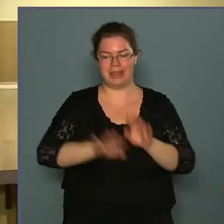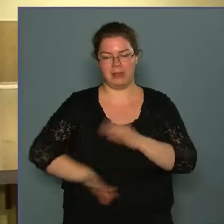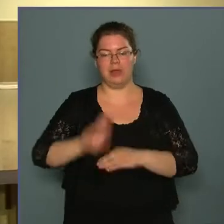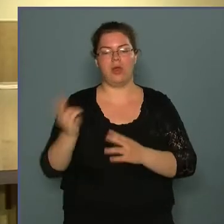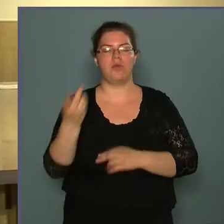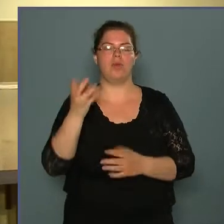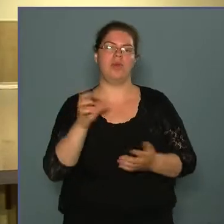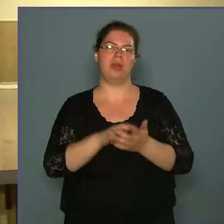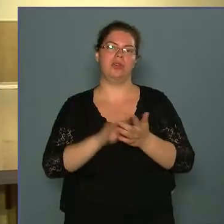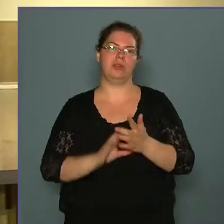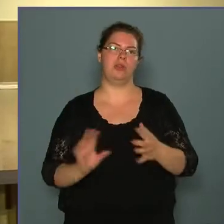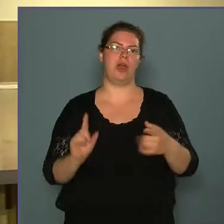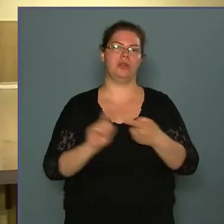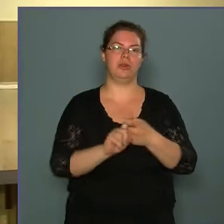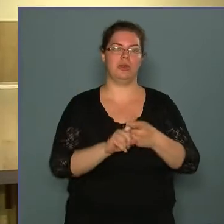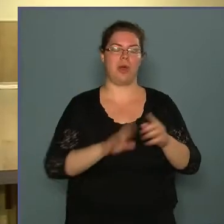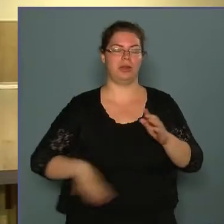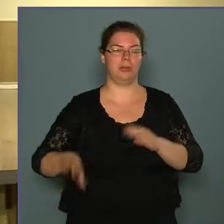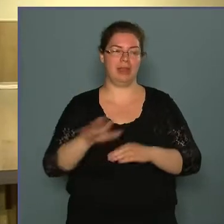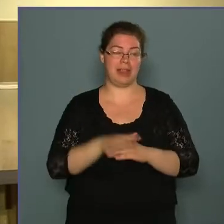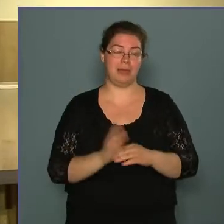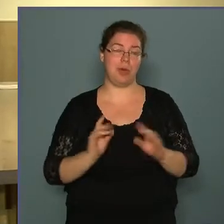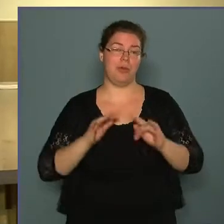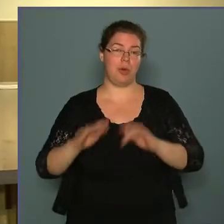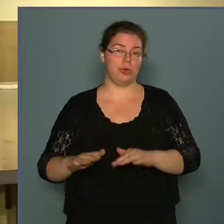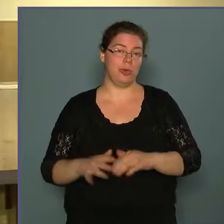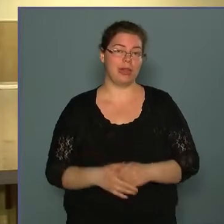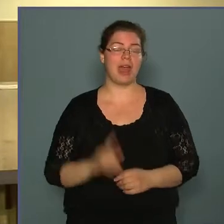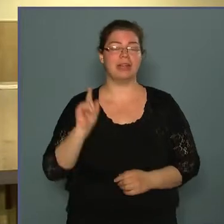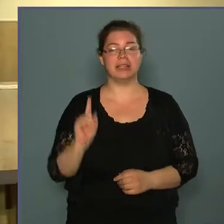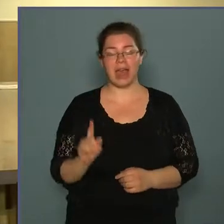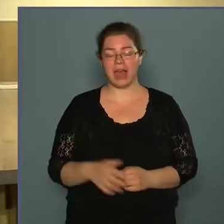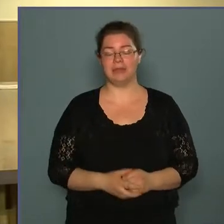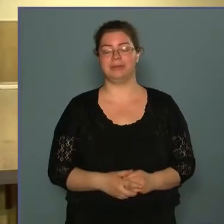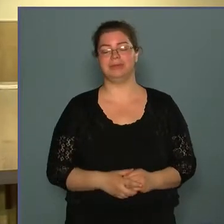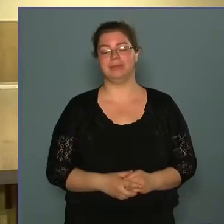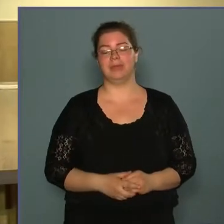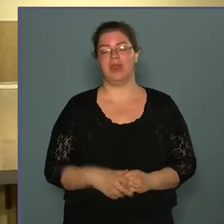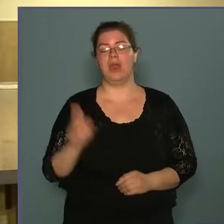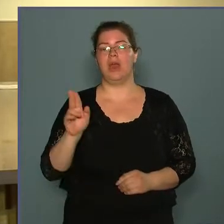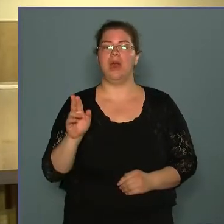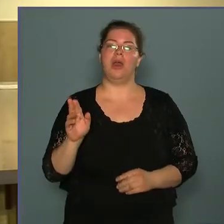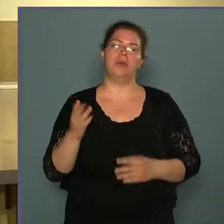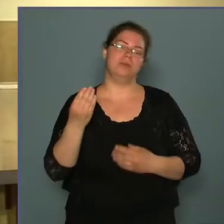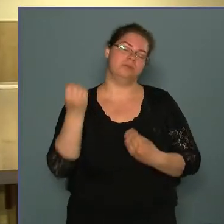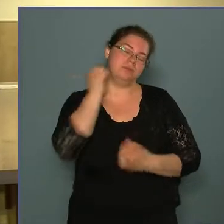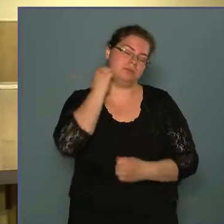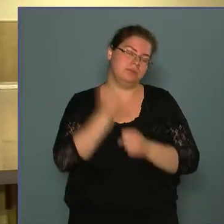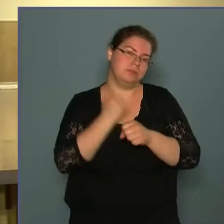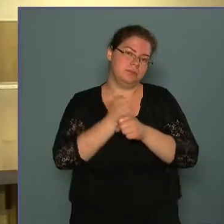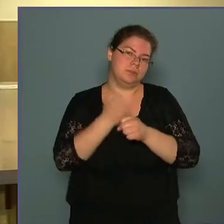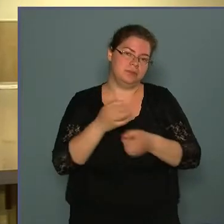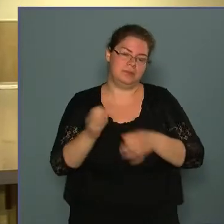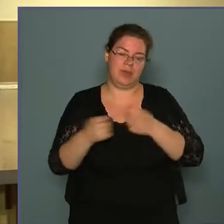fővároshoz tartozó agglomerációkba vonulnak, de a művelet irányítási területére megvan